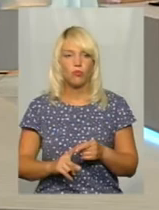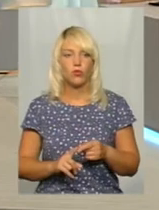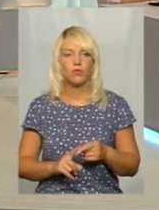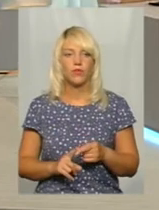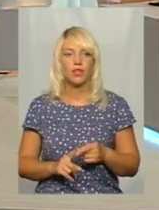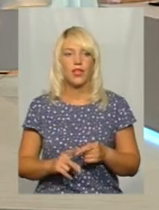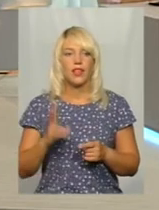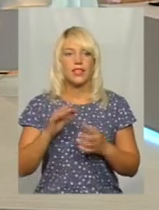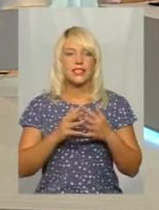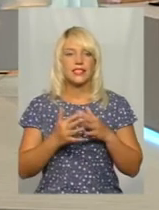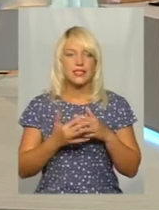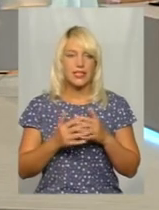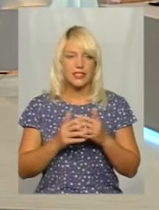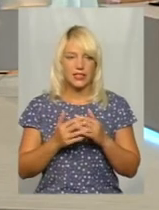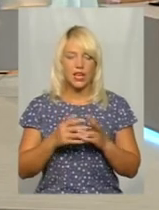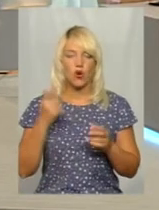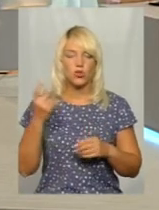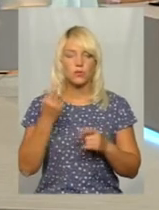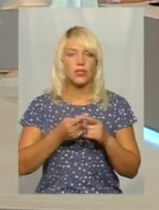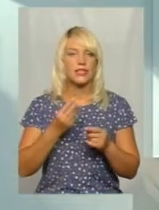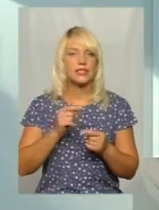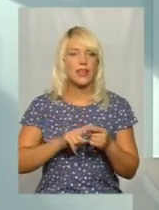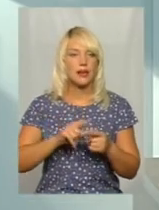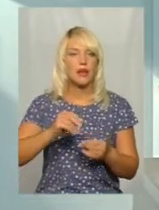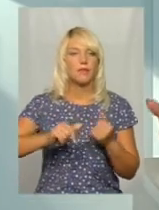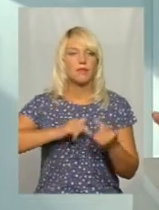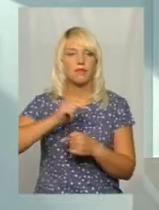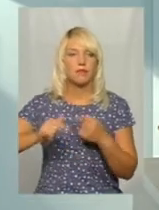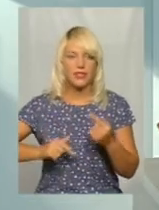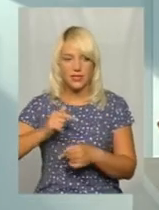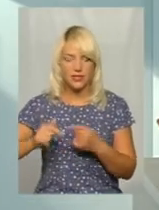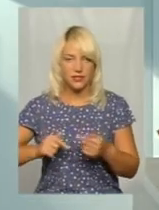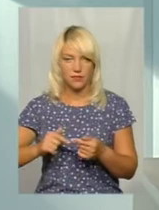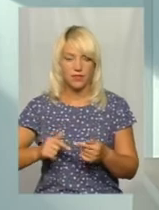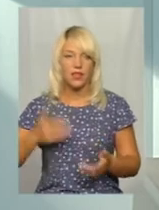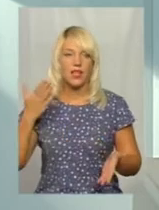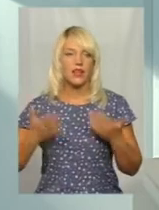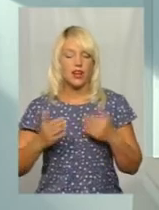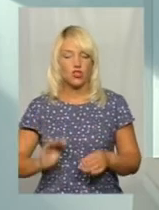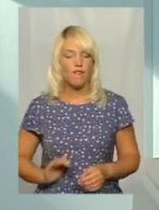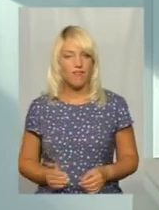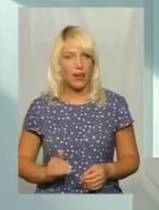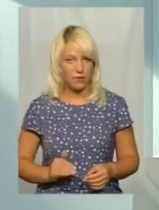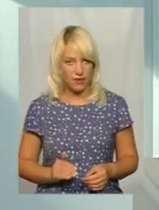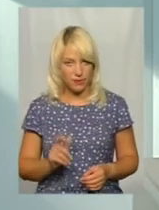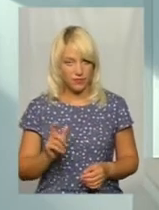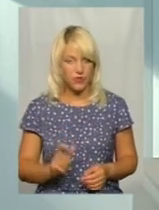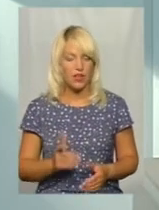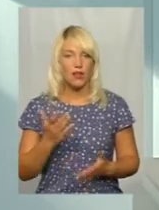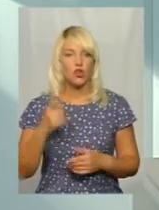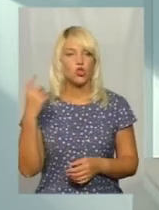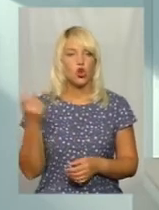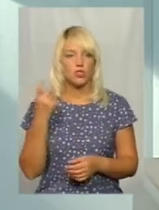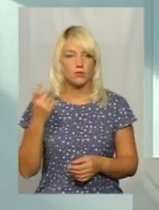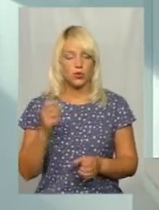сільське господарство – бізнес. Якщо фермер, якщо господар